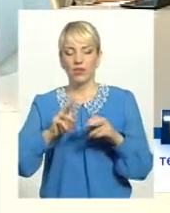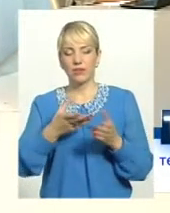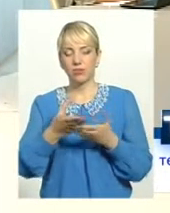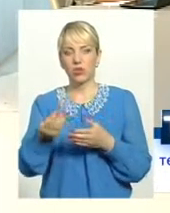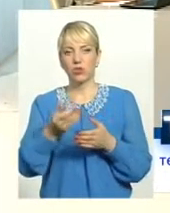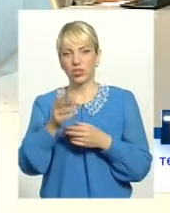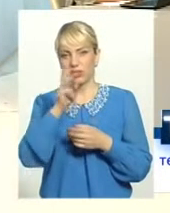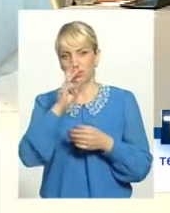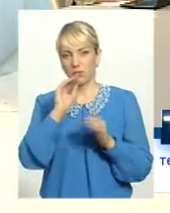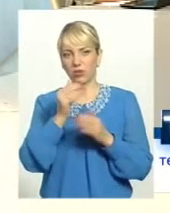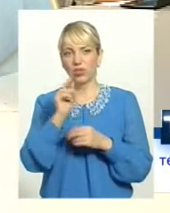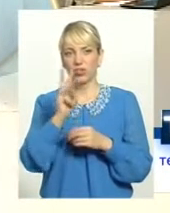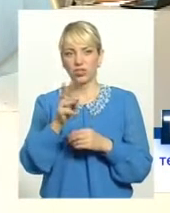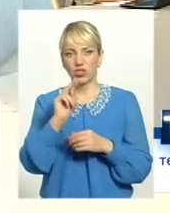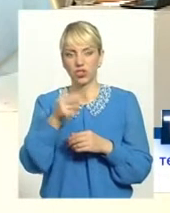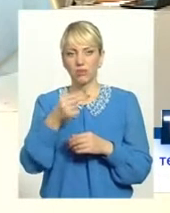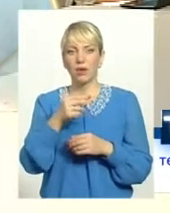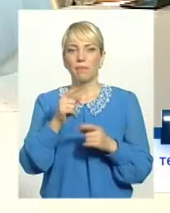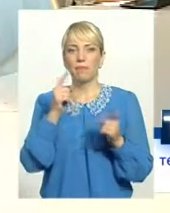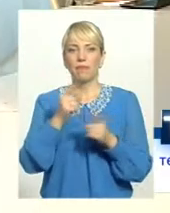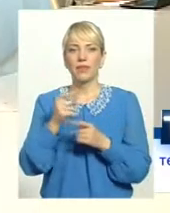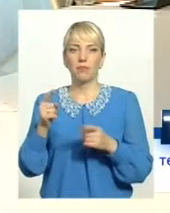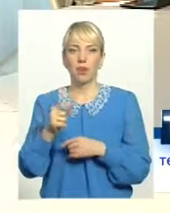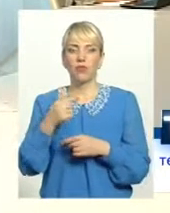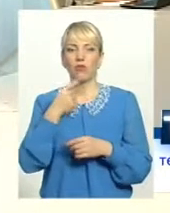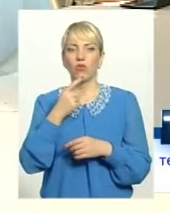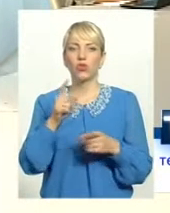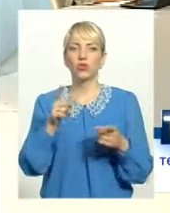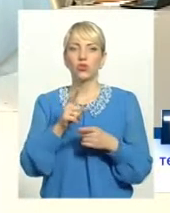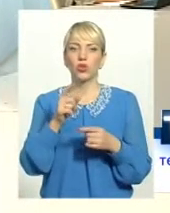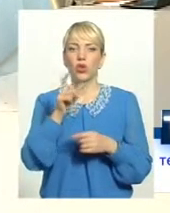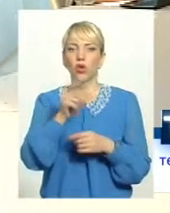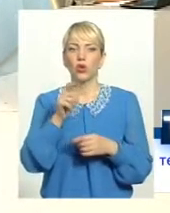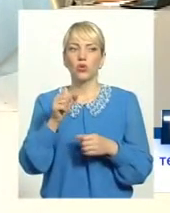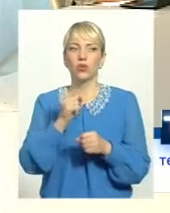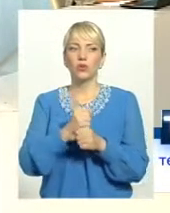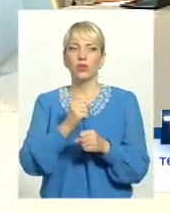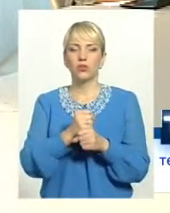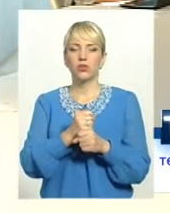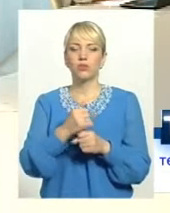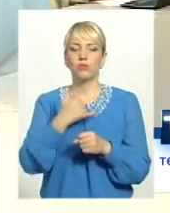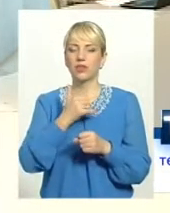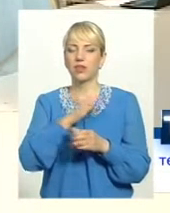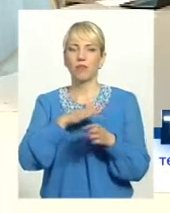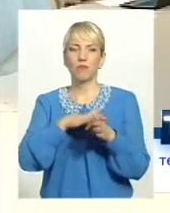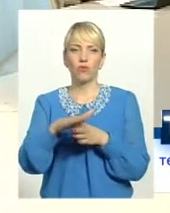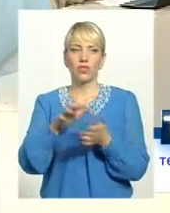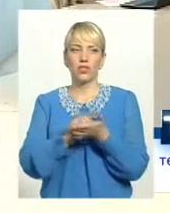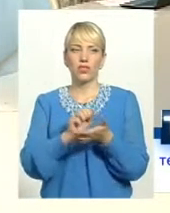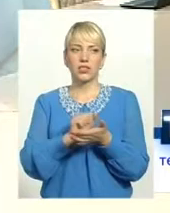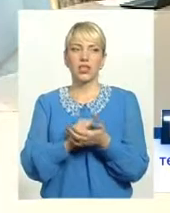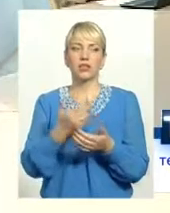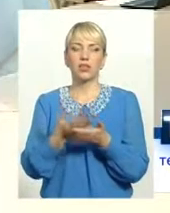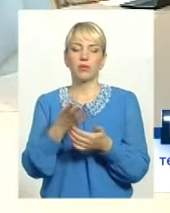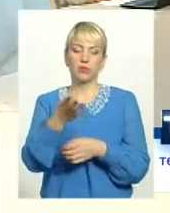нижчі мінімальні? А вони заявляють, що на будівництві у мене люди працюють з розрагнувкою неповної зайнятості. По годину. Ну так, я